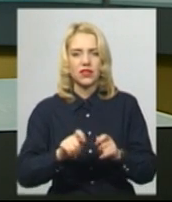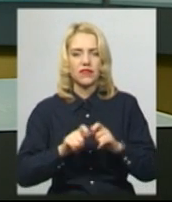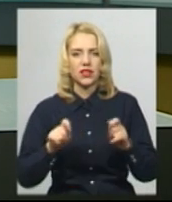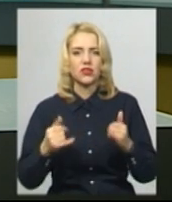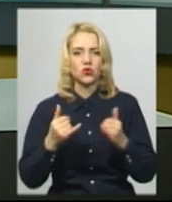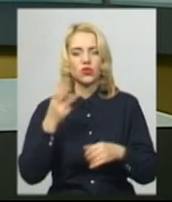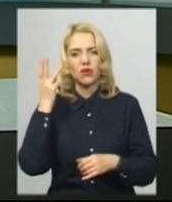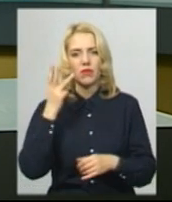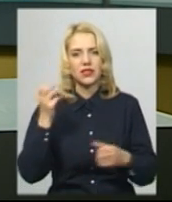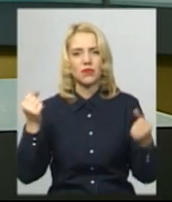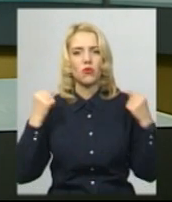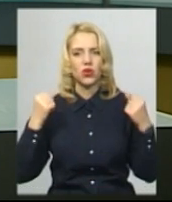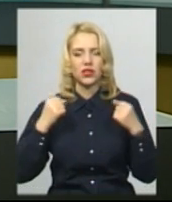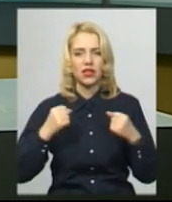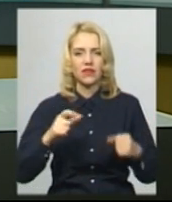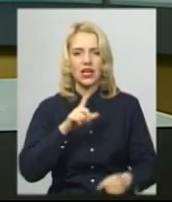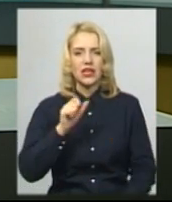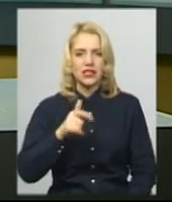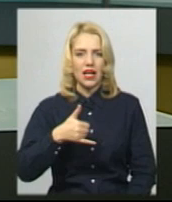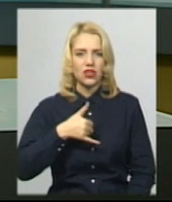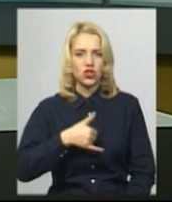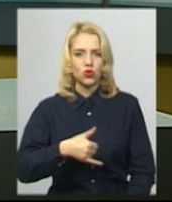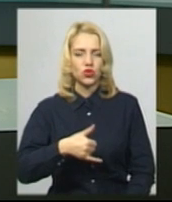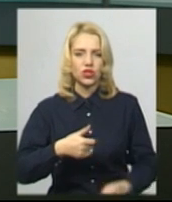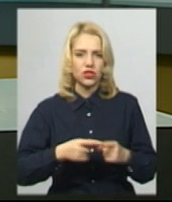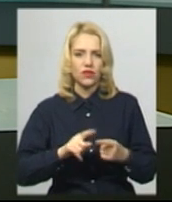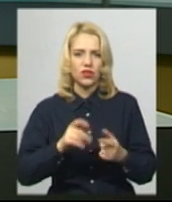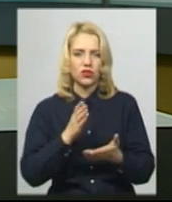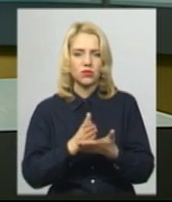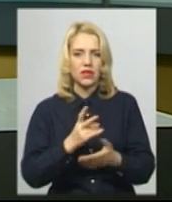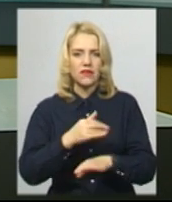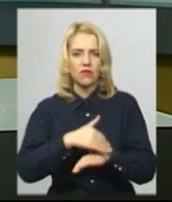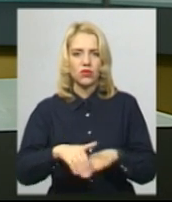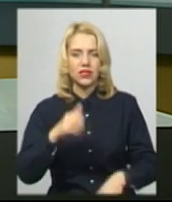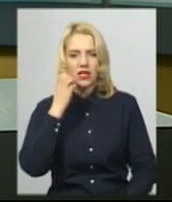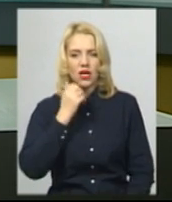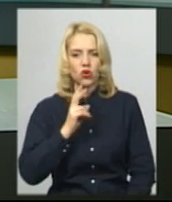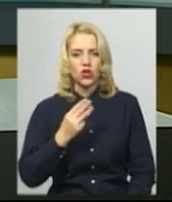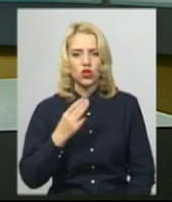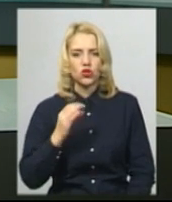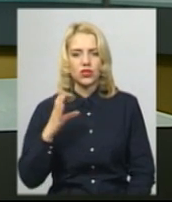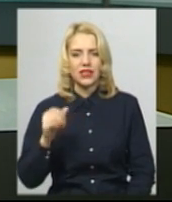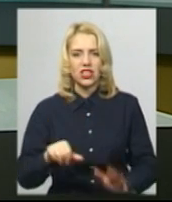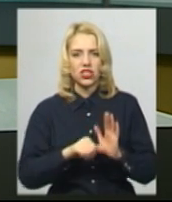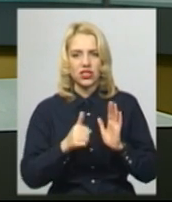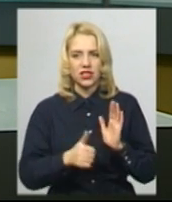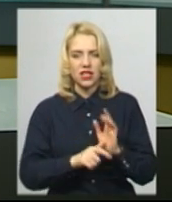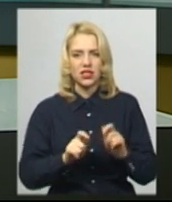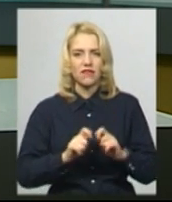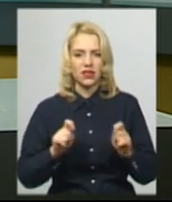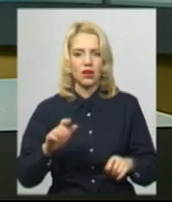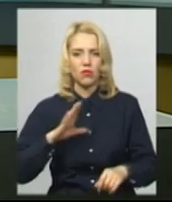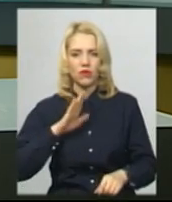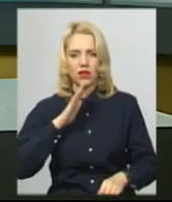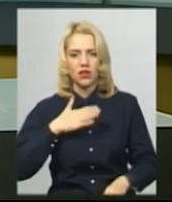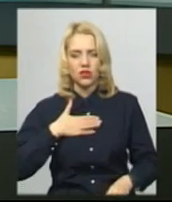сьогодні в Хмельницькому спортивний зал з джиу-джитсу. Розмістився він на вулиці Старокостянтинівське шосе, 16. На відкритті побував